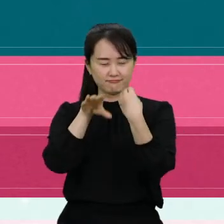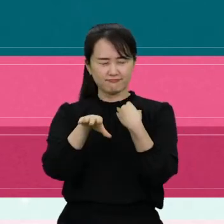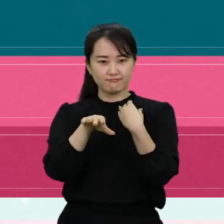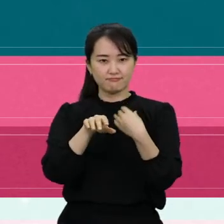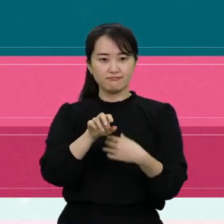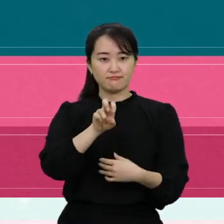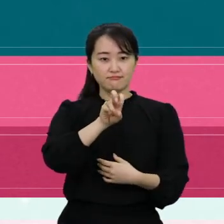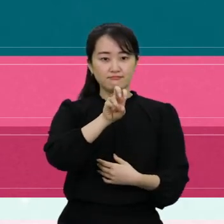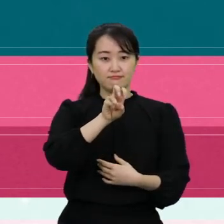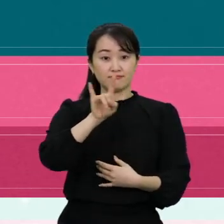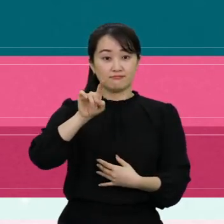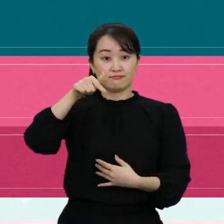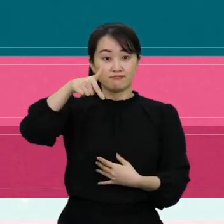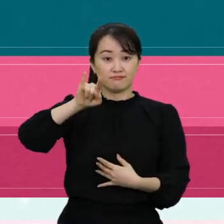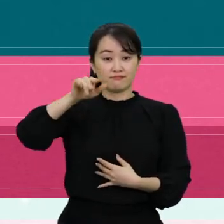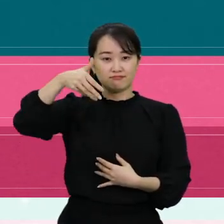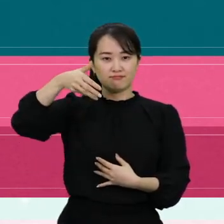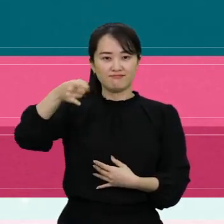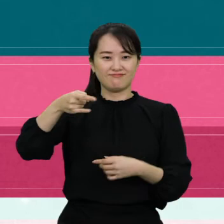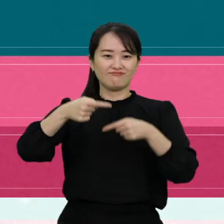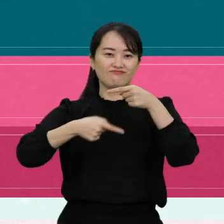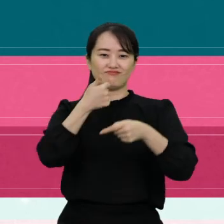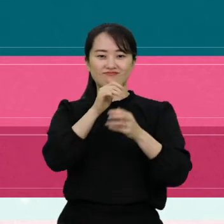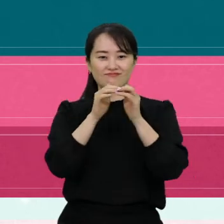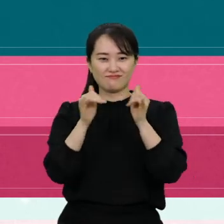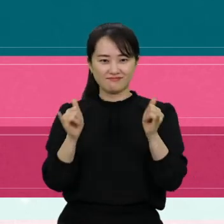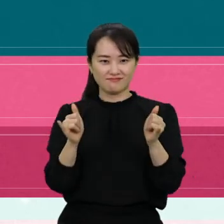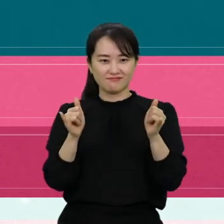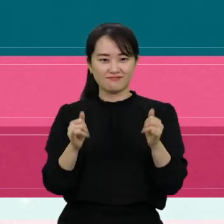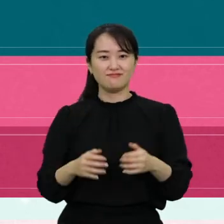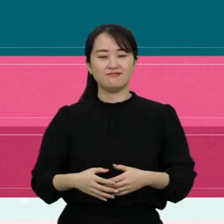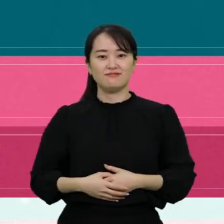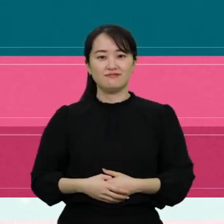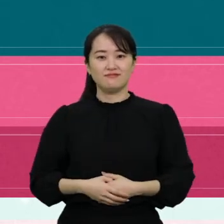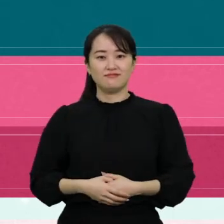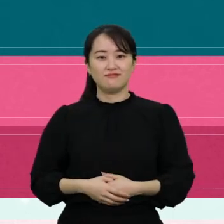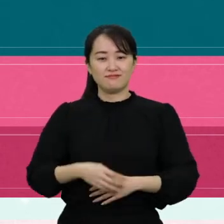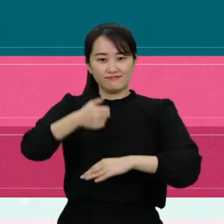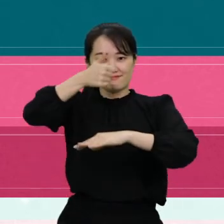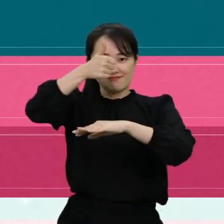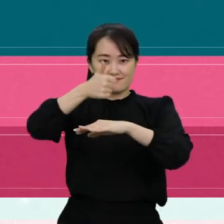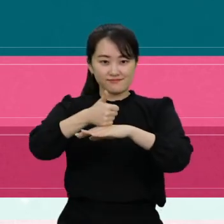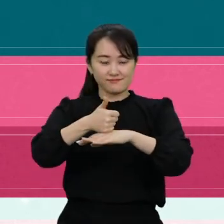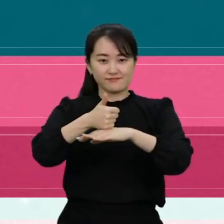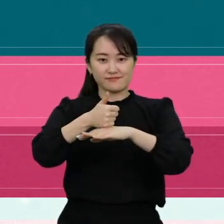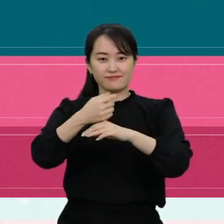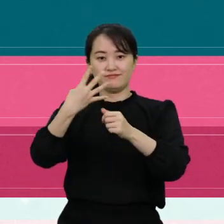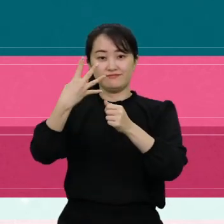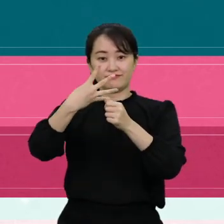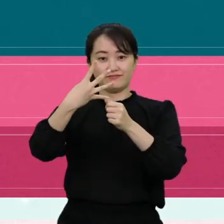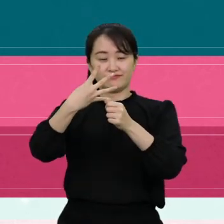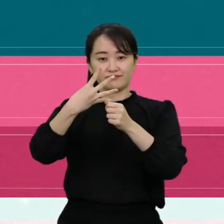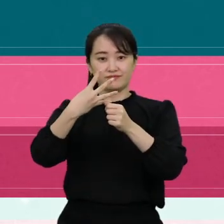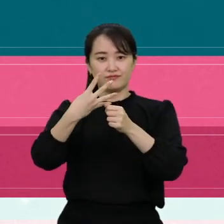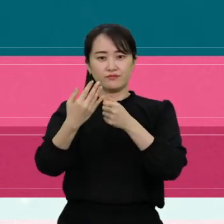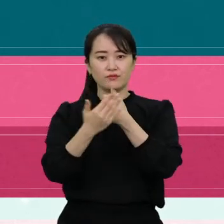정답은 수어통역사는 매개체에 해당해요. 마지막 4번,